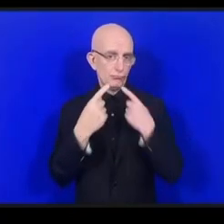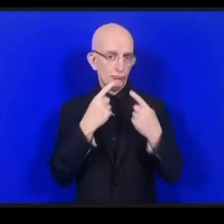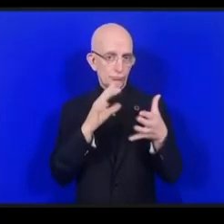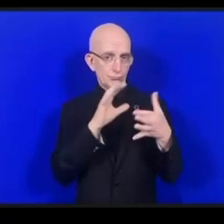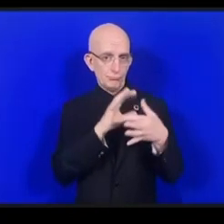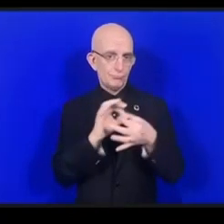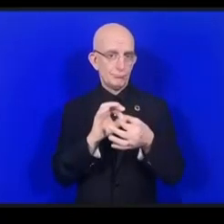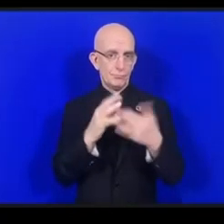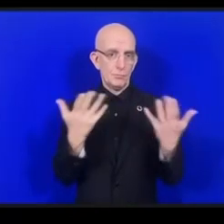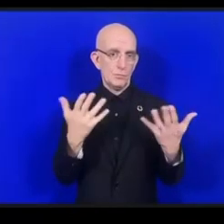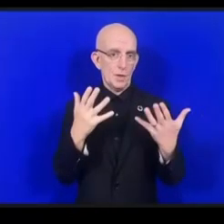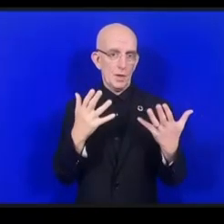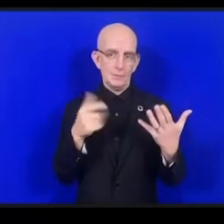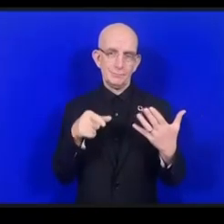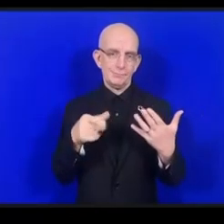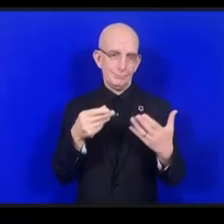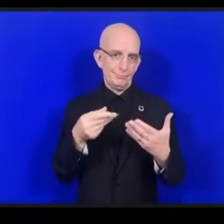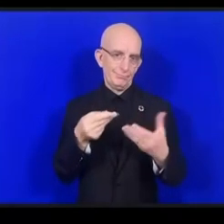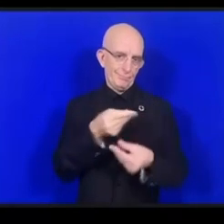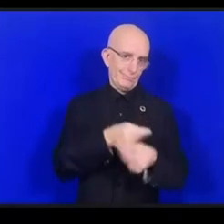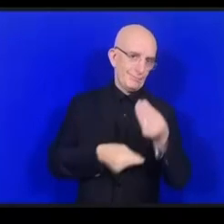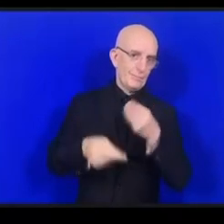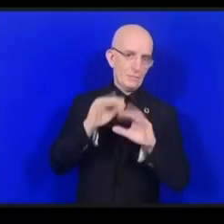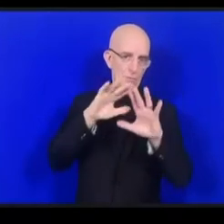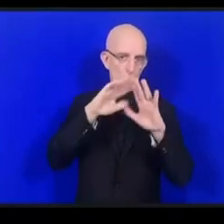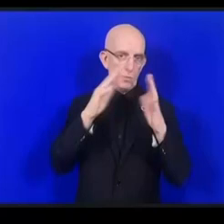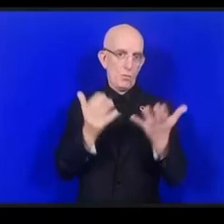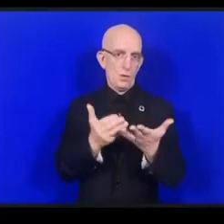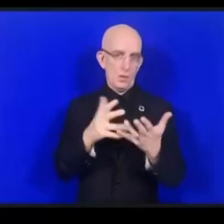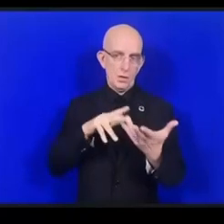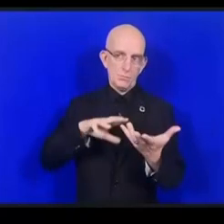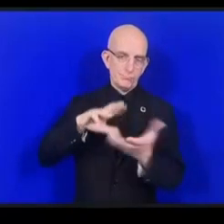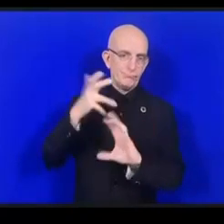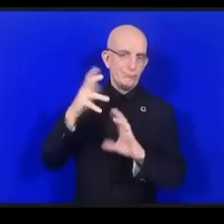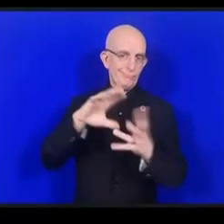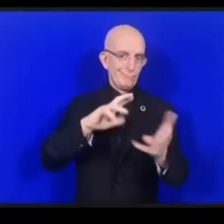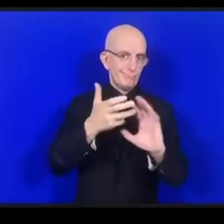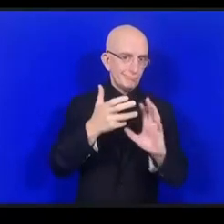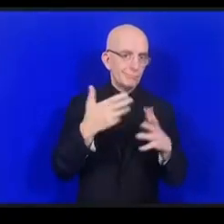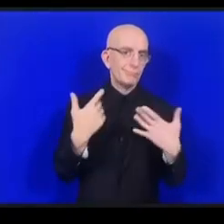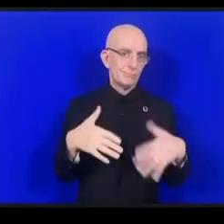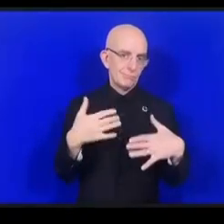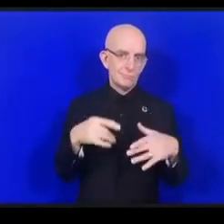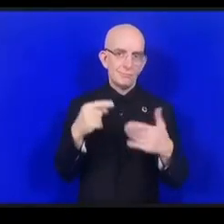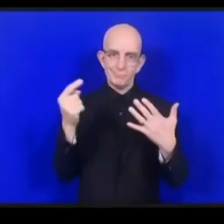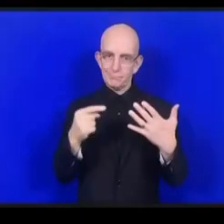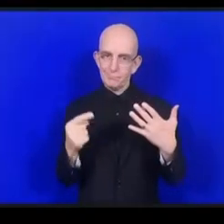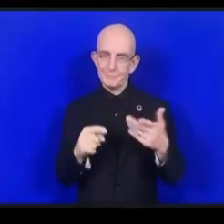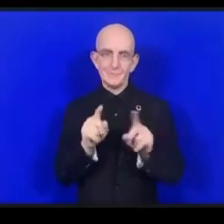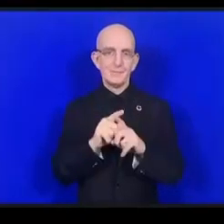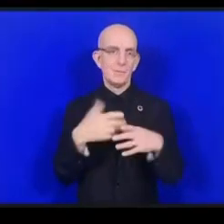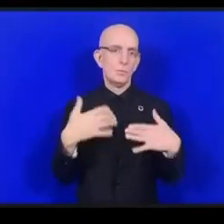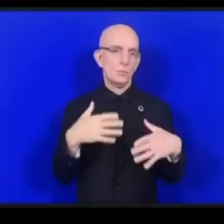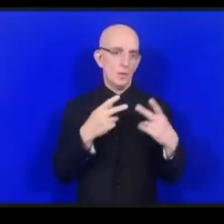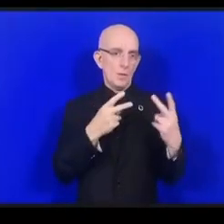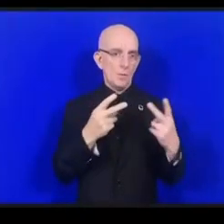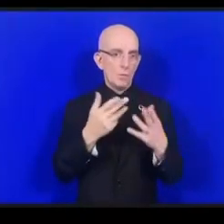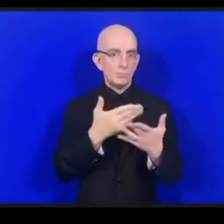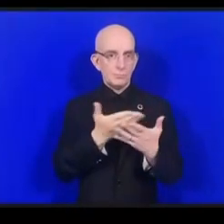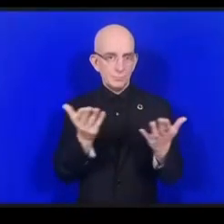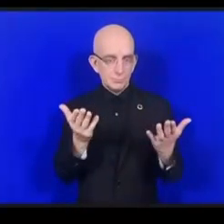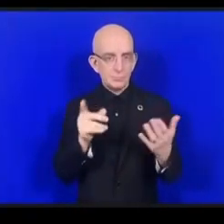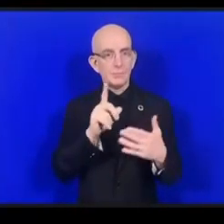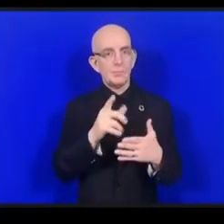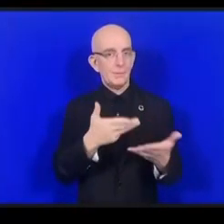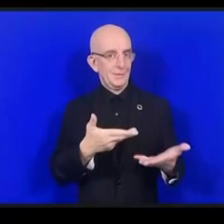الأزمة البيئية وأيضاً عن أمور مختلفة وهذا يعطيني الفرصة لكي أشير من